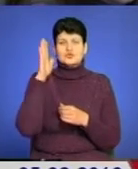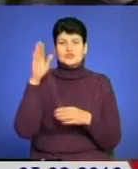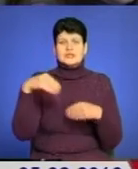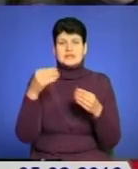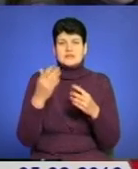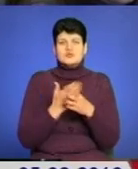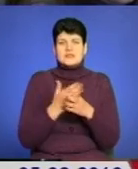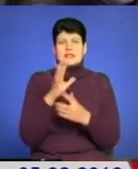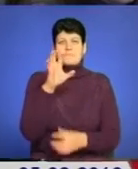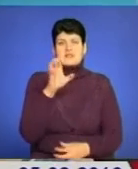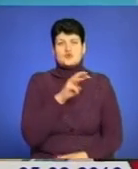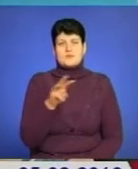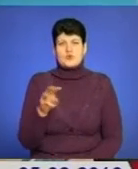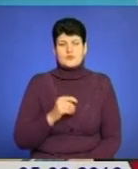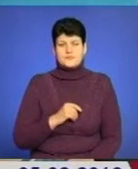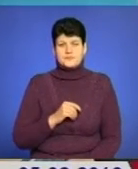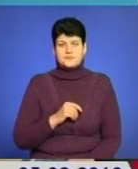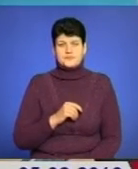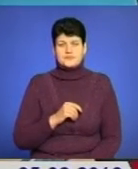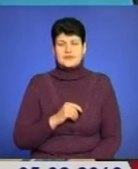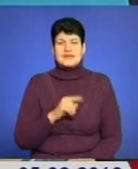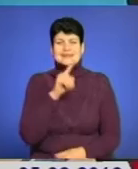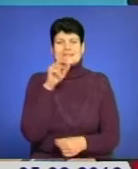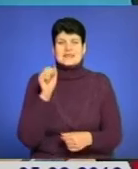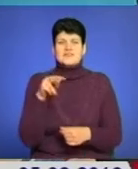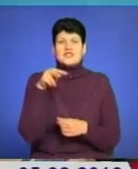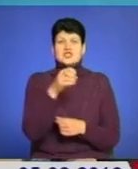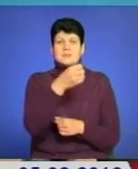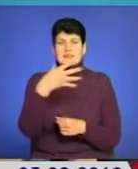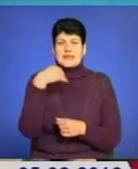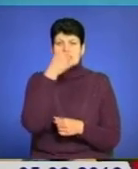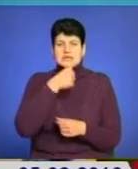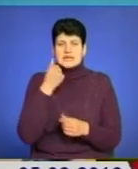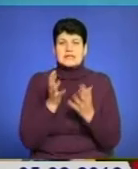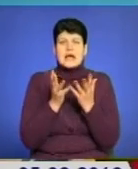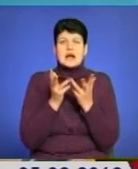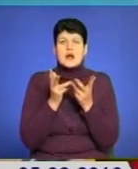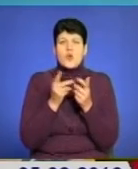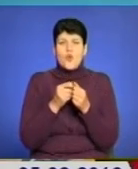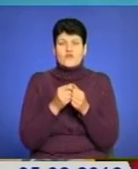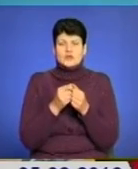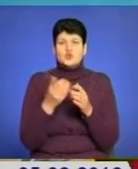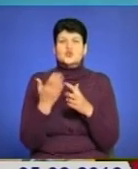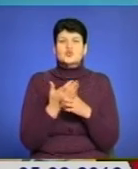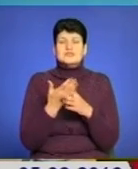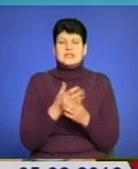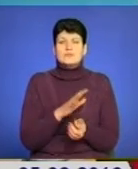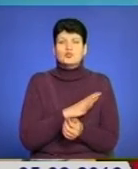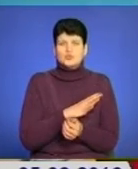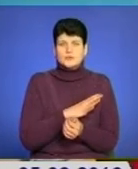500 мільйонів. За 2015 рік нараховано субсидії було,